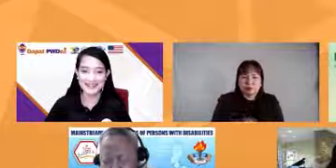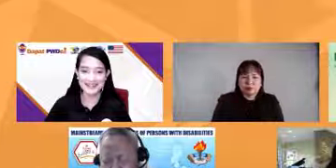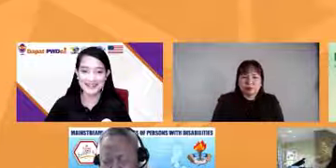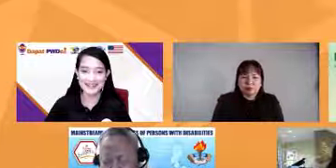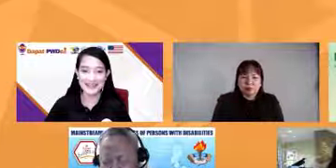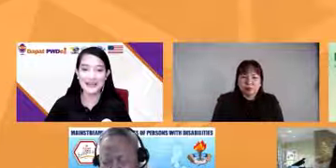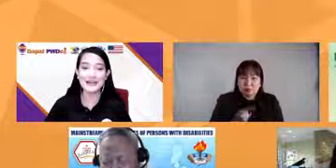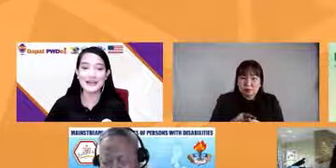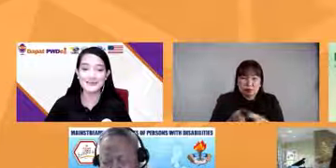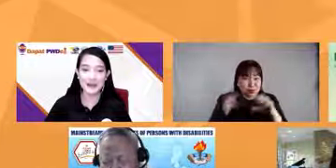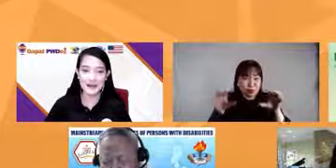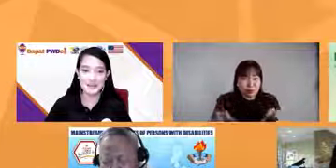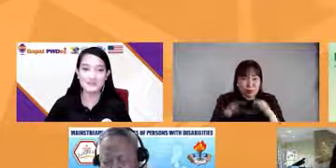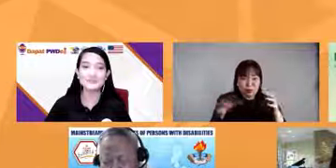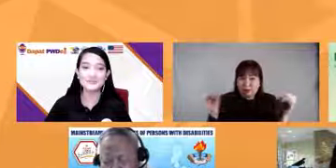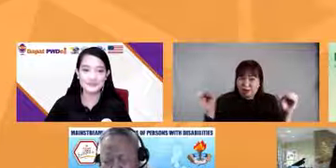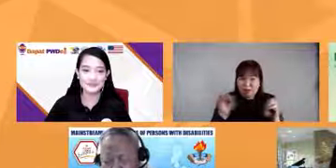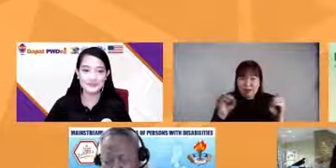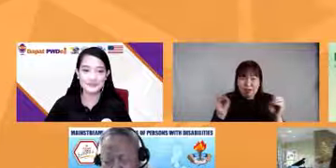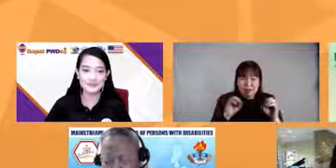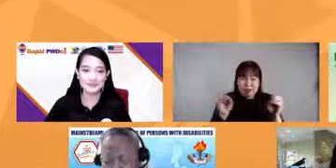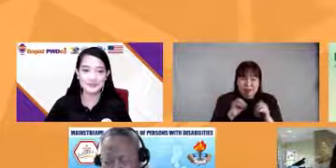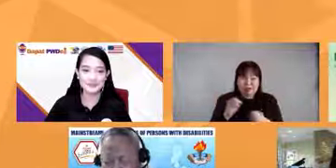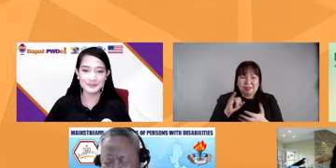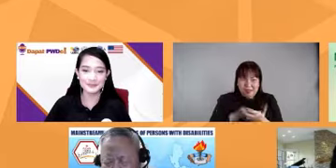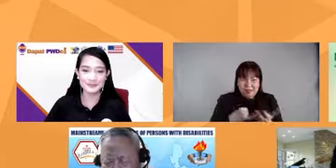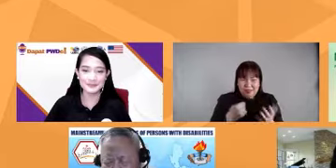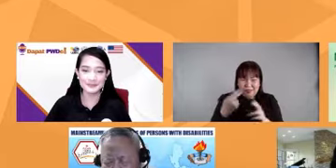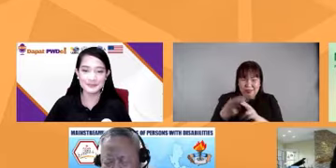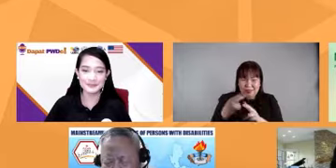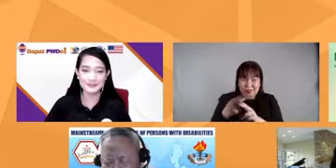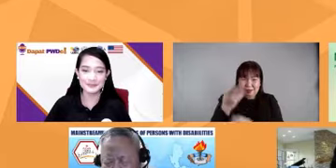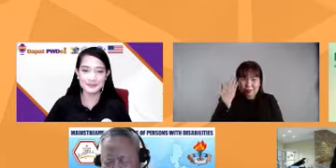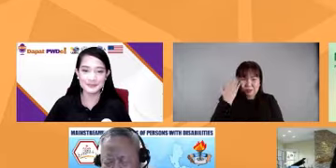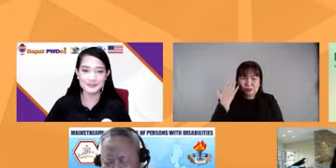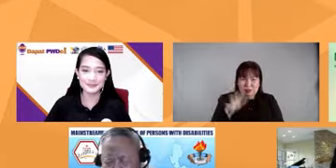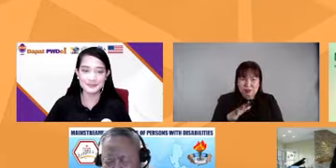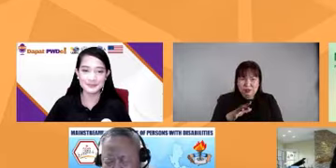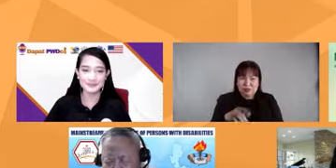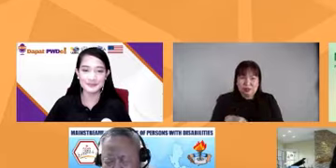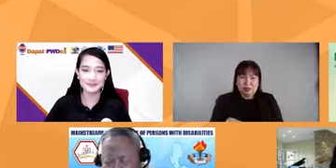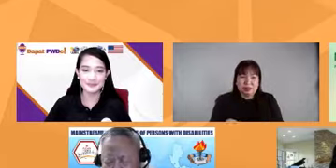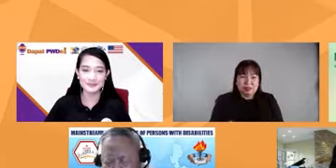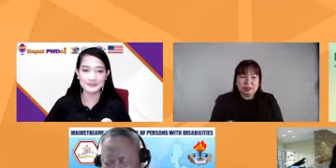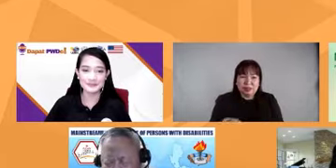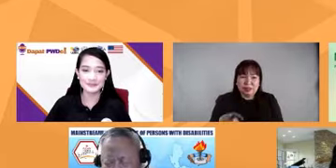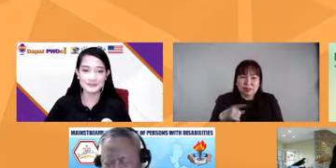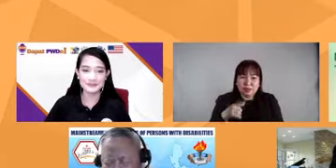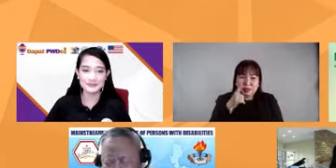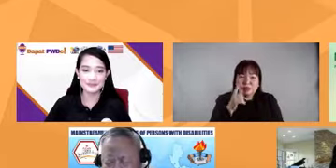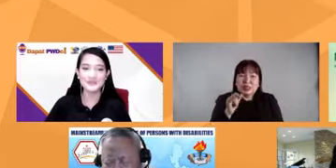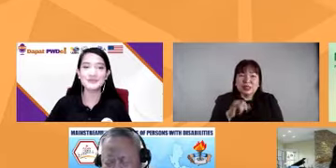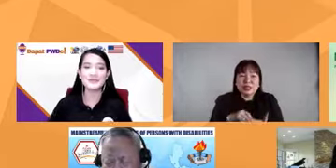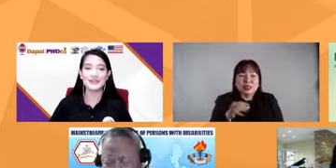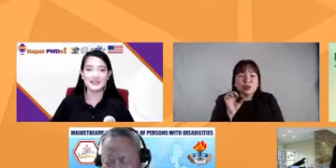hindi operational kung may operation man aram token